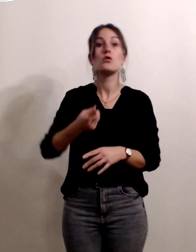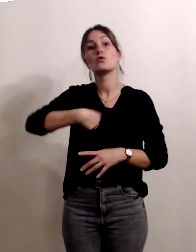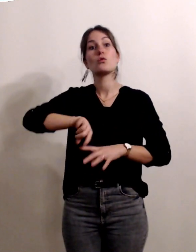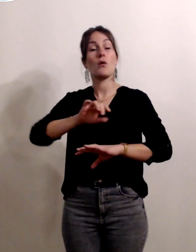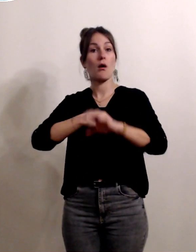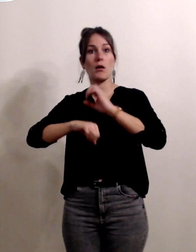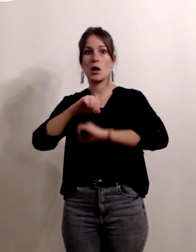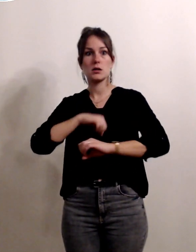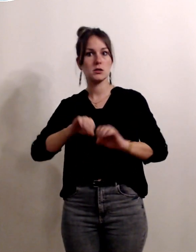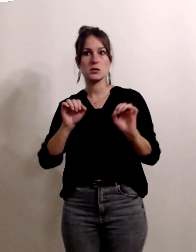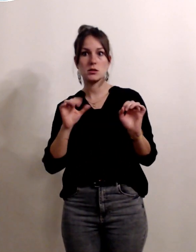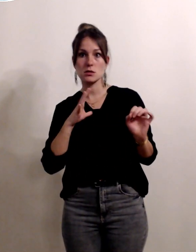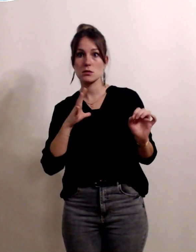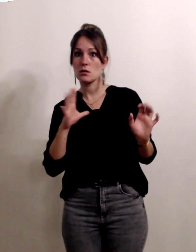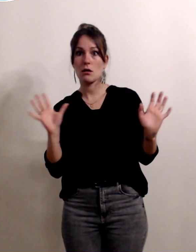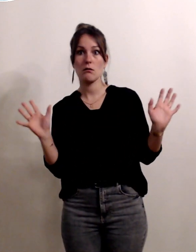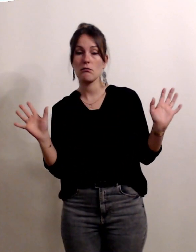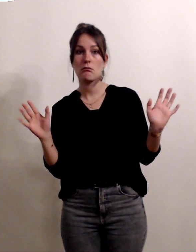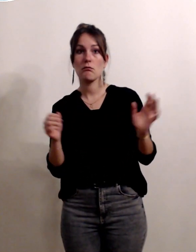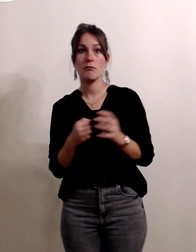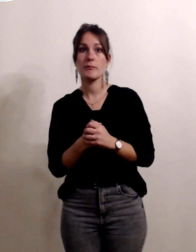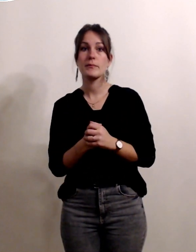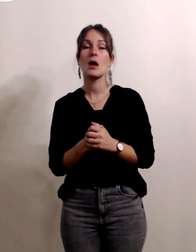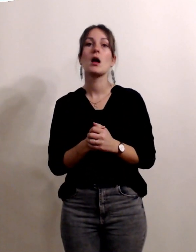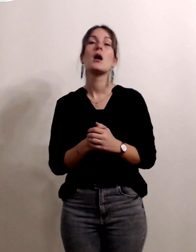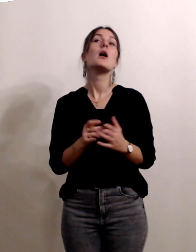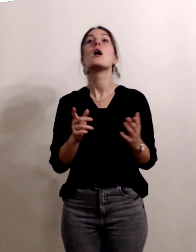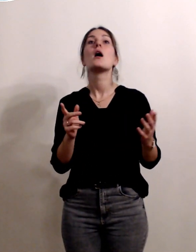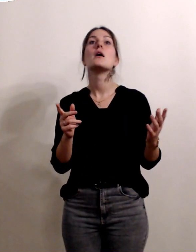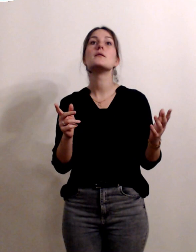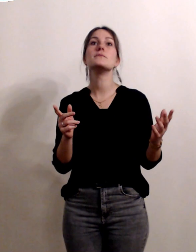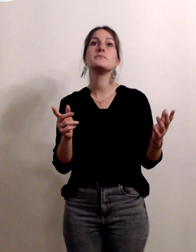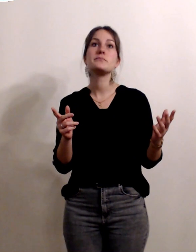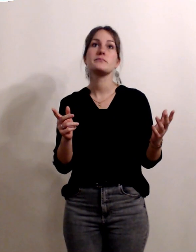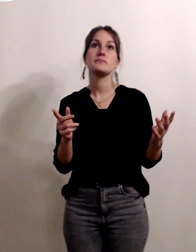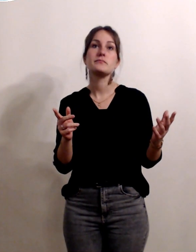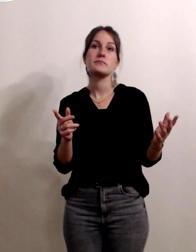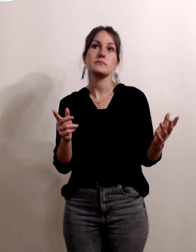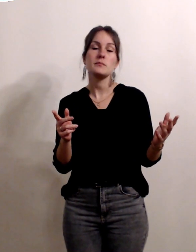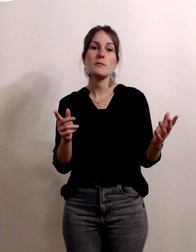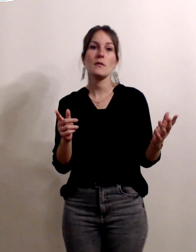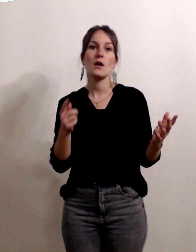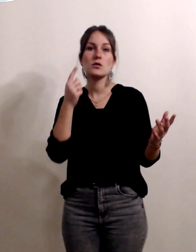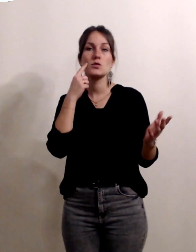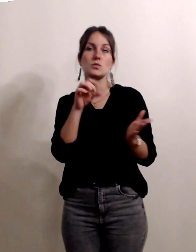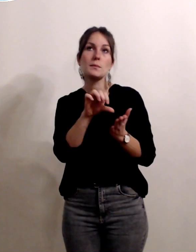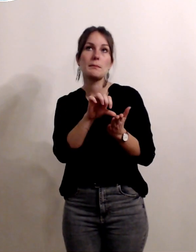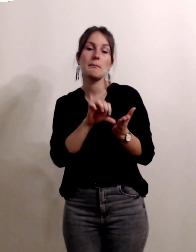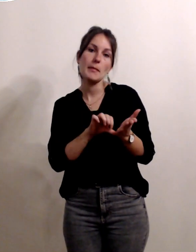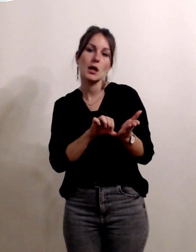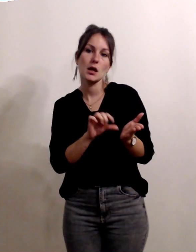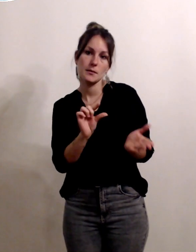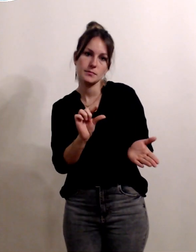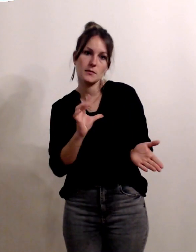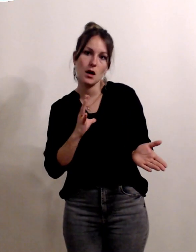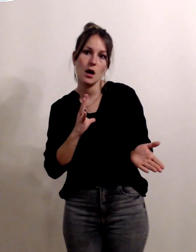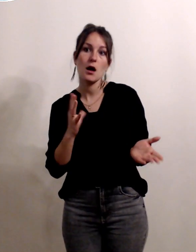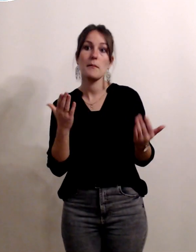organisés pour vous permettre moyennant une organisation et une petite rémunération